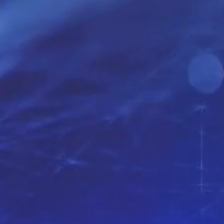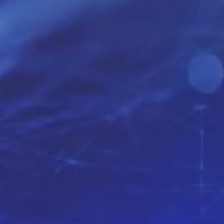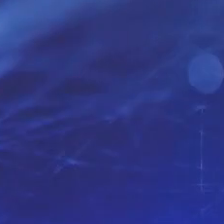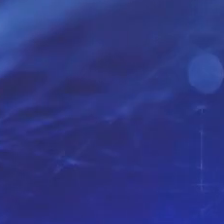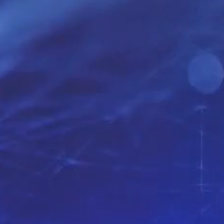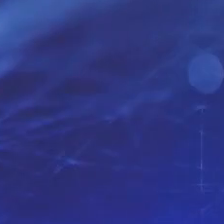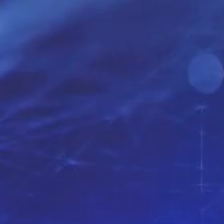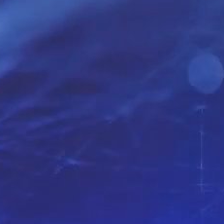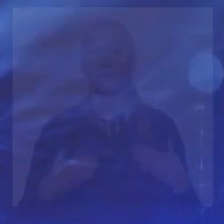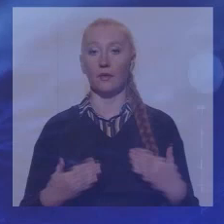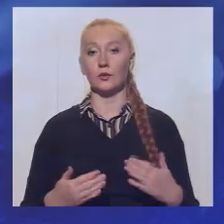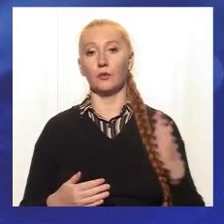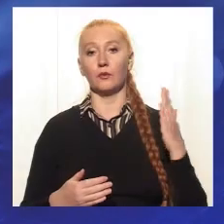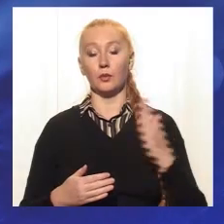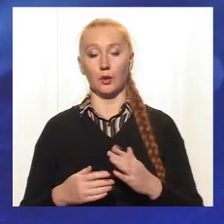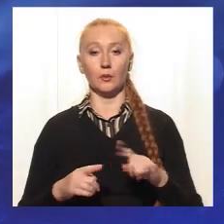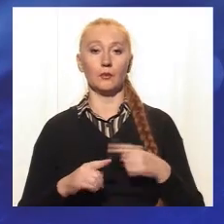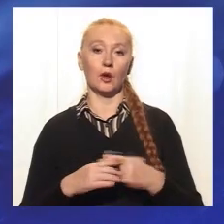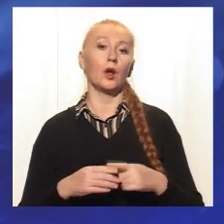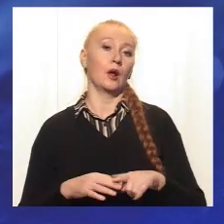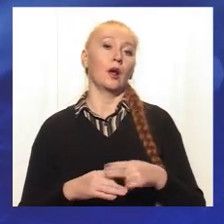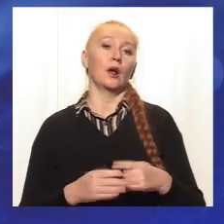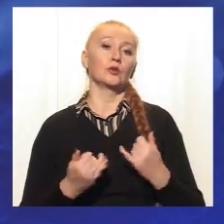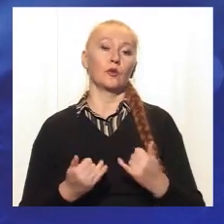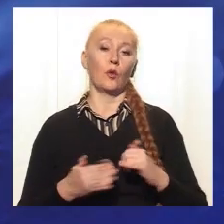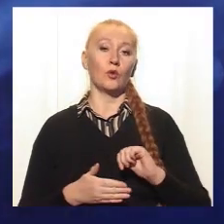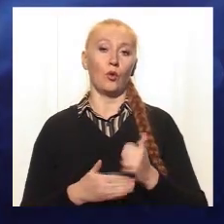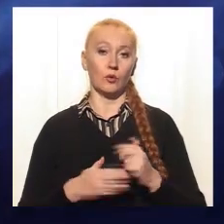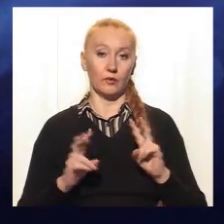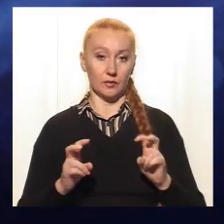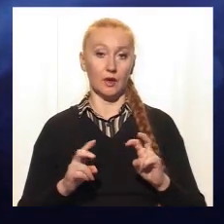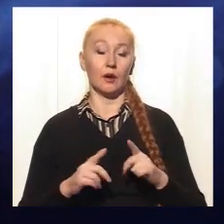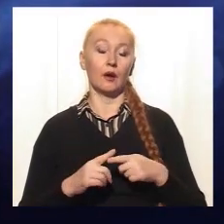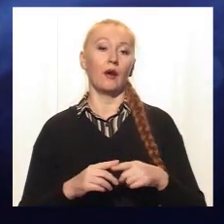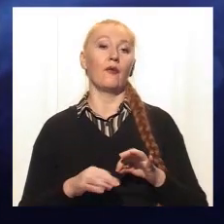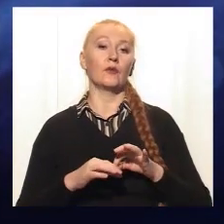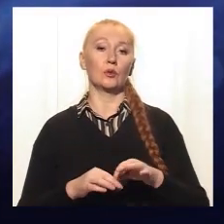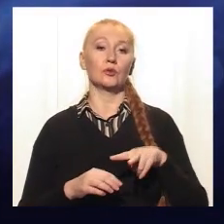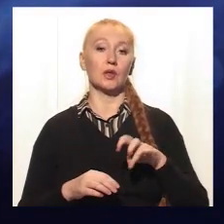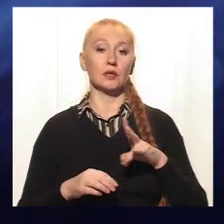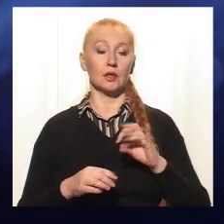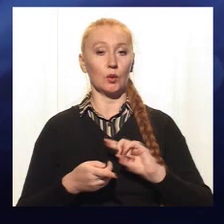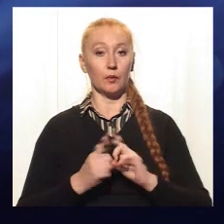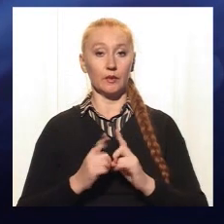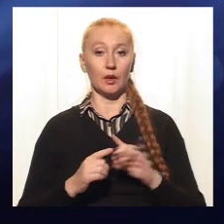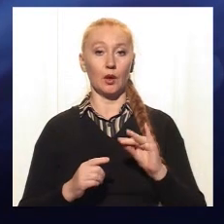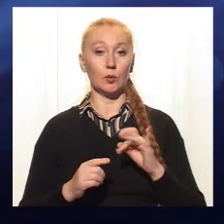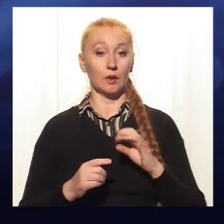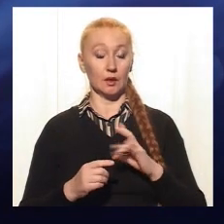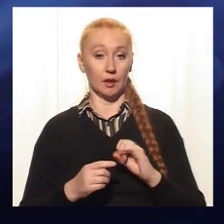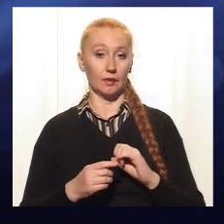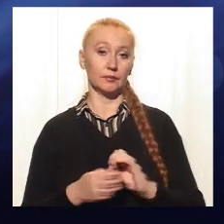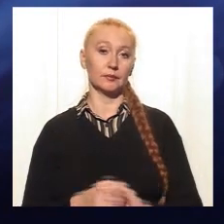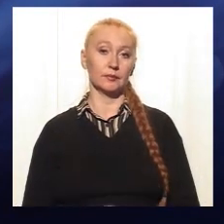Вітаю! У прямому ефірі суспільно-аналітична програма «Сьогодні головне». У студії Віталій Лисенко, сурдопереклад Надія Юнгіна.